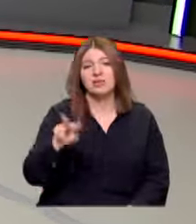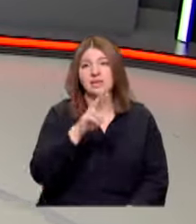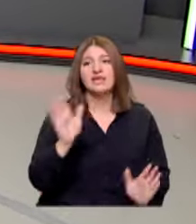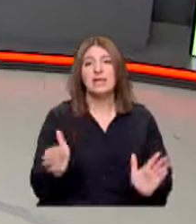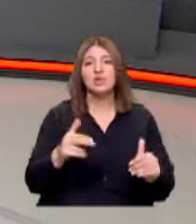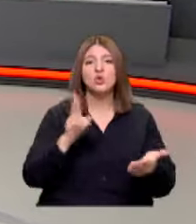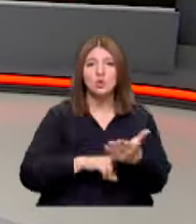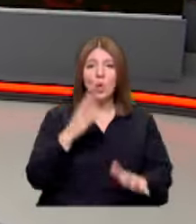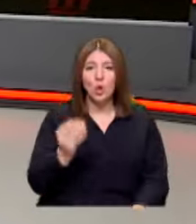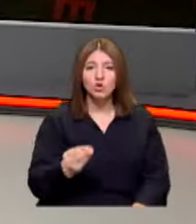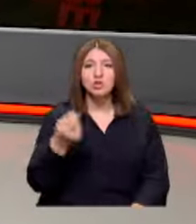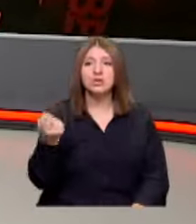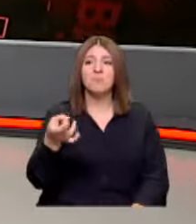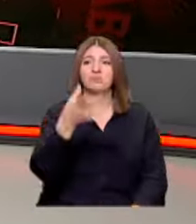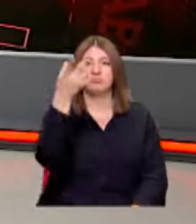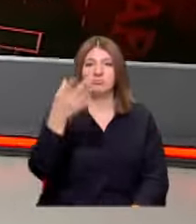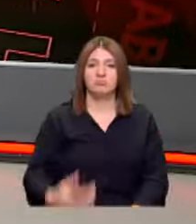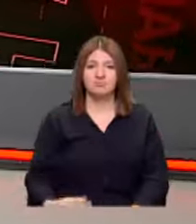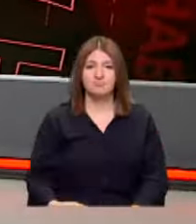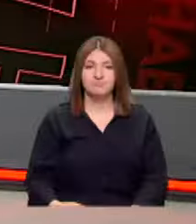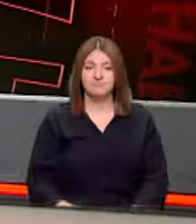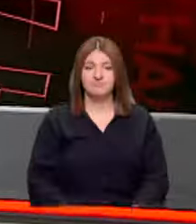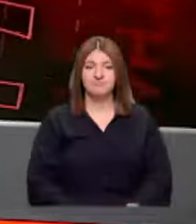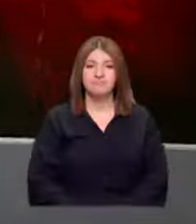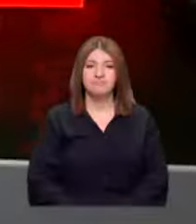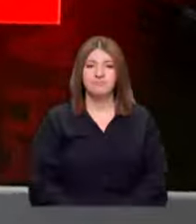Sendikaya üye oldular işten çıkarıldılar